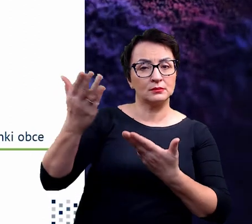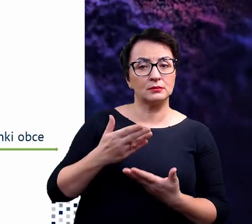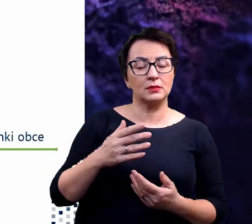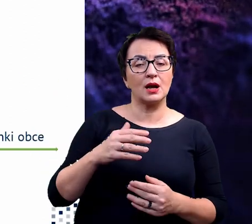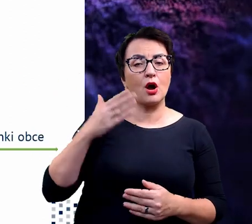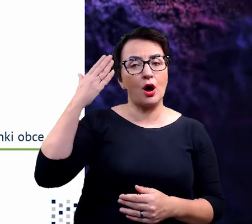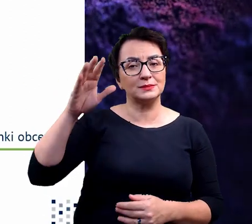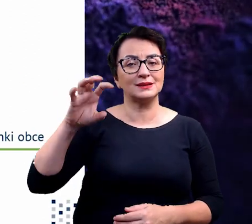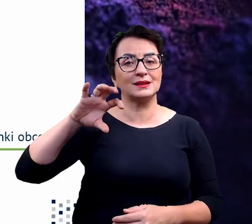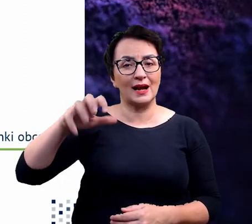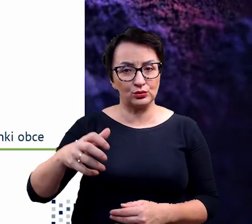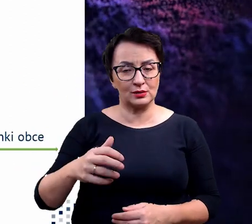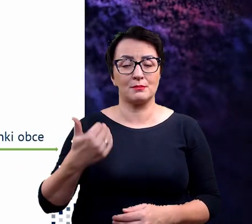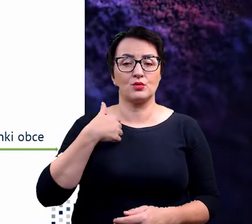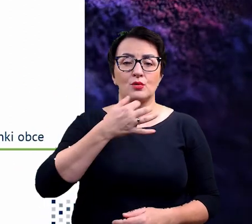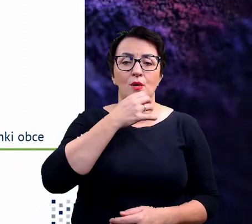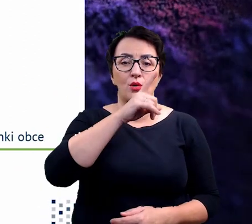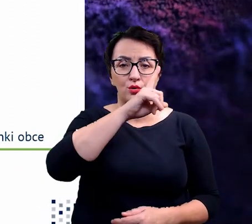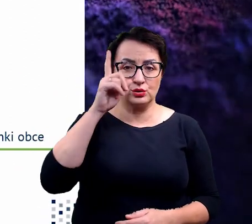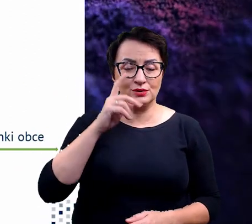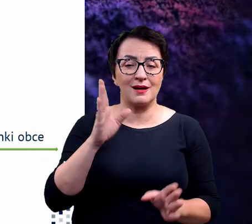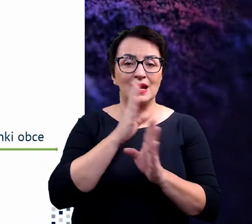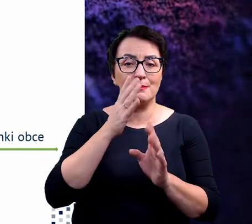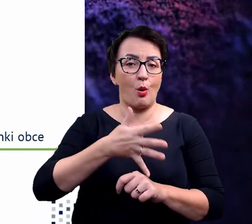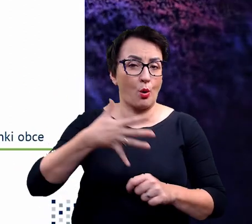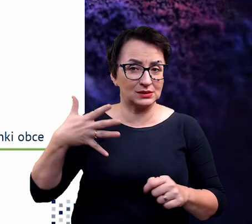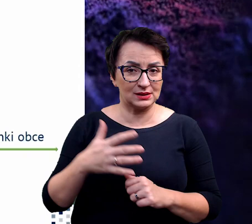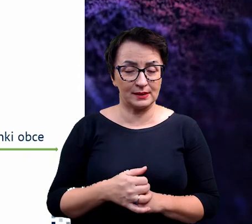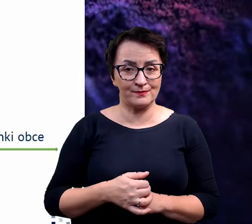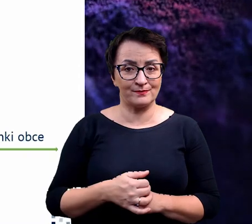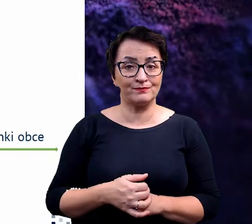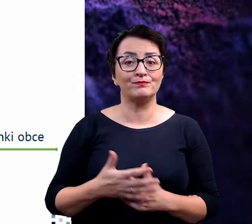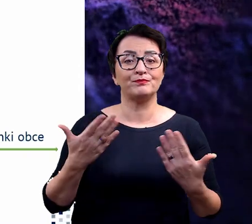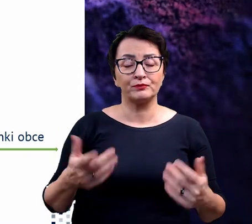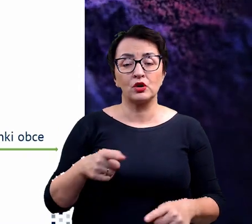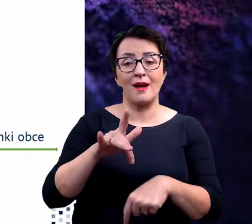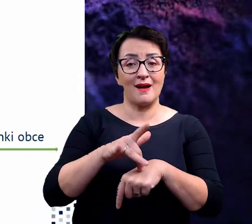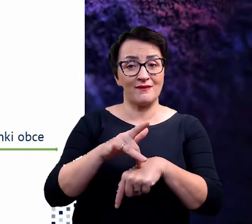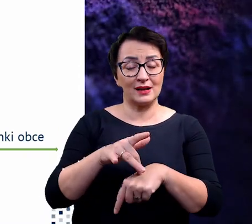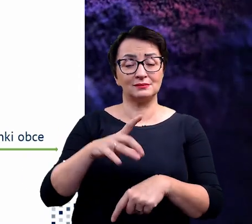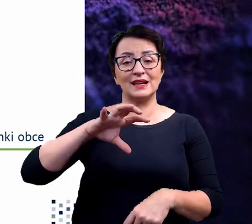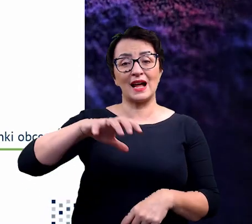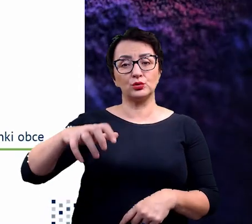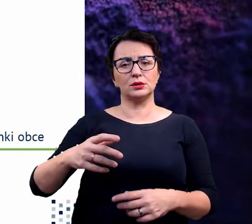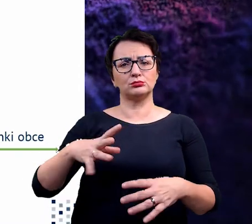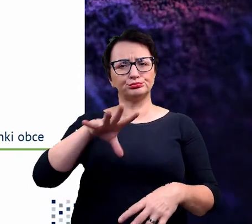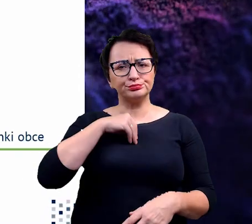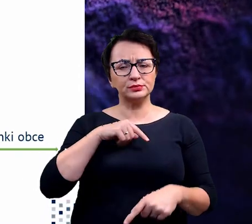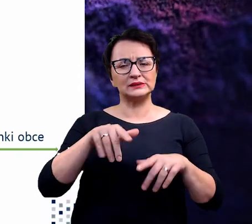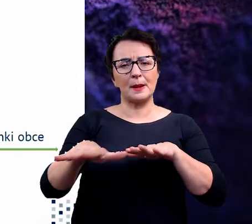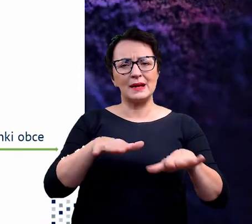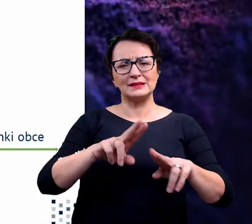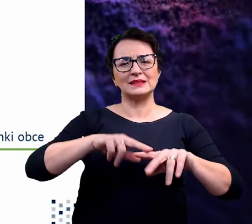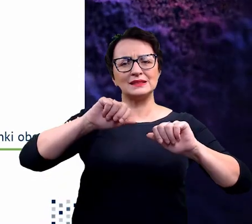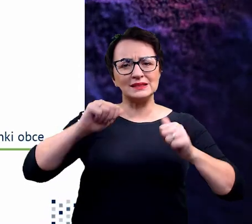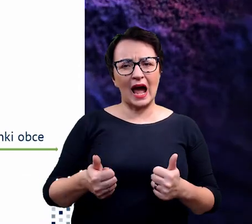ludzi i ostre warunki klimatyczne. To powodowało to, że gatunków zdolnych do zadomowienia się na stałe,